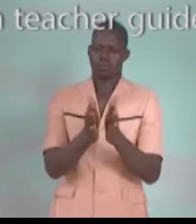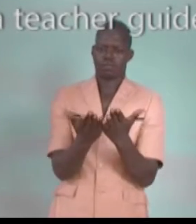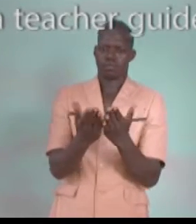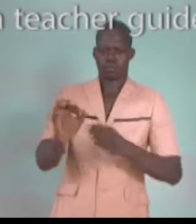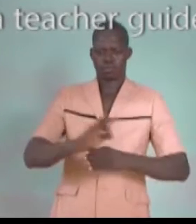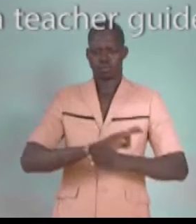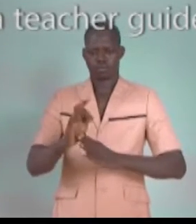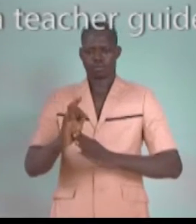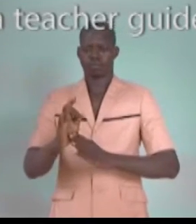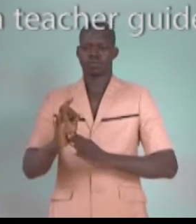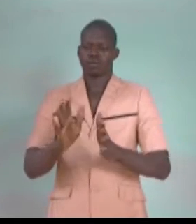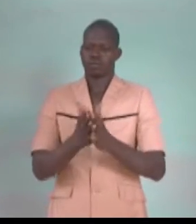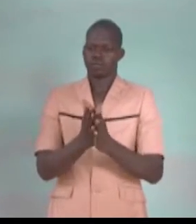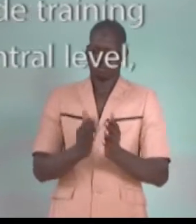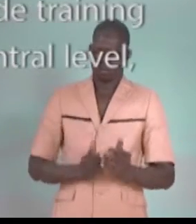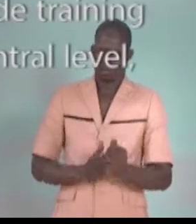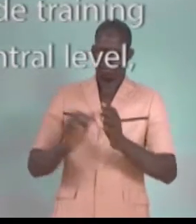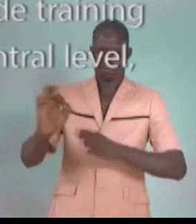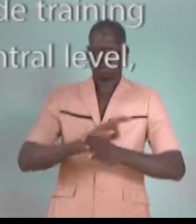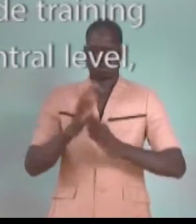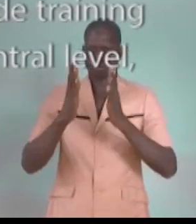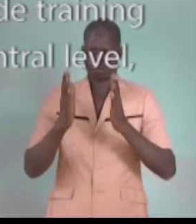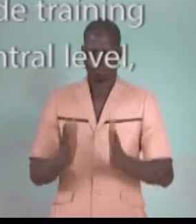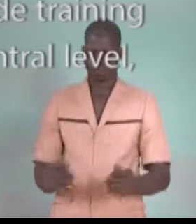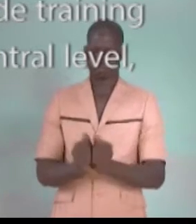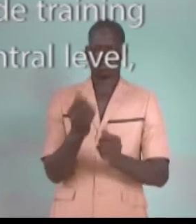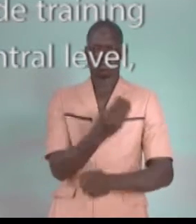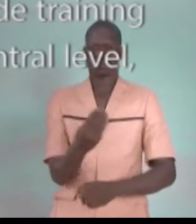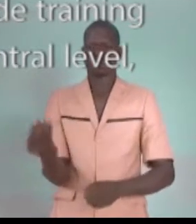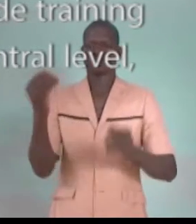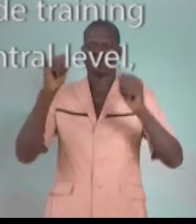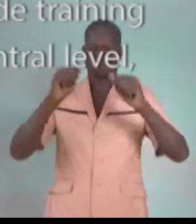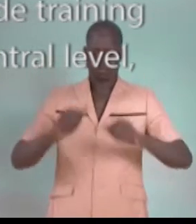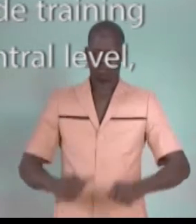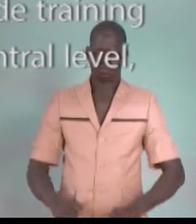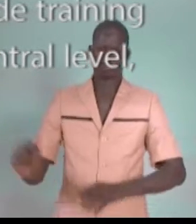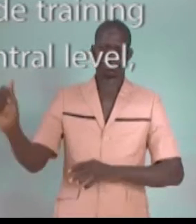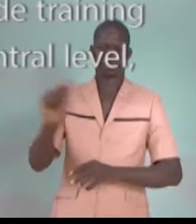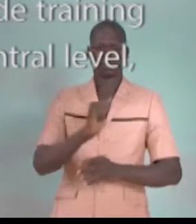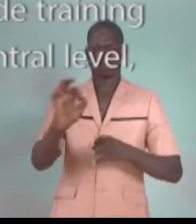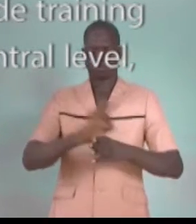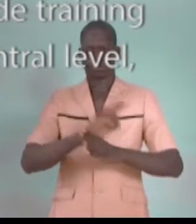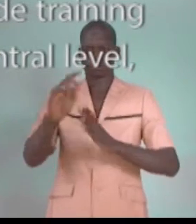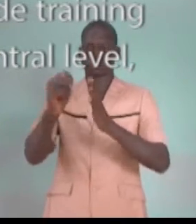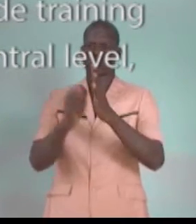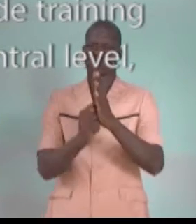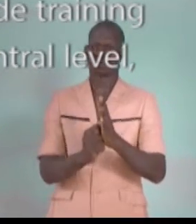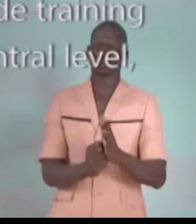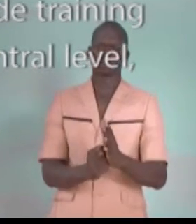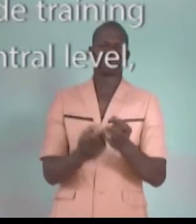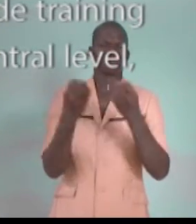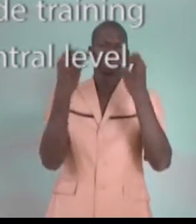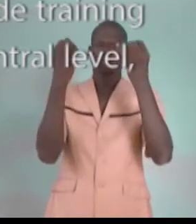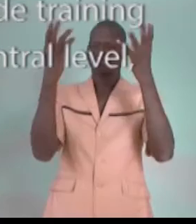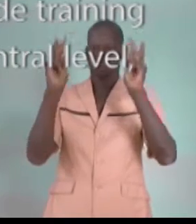formation et un guide du formateur. Avec ces outils, nous avons pu assurer la formation d'un pouls de